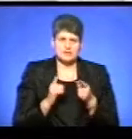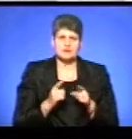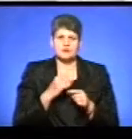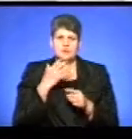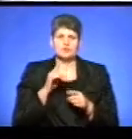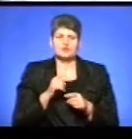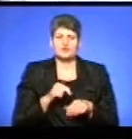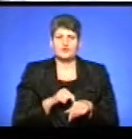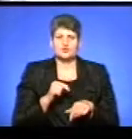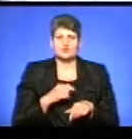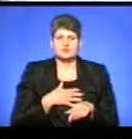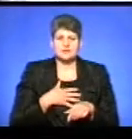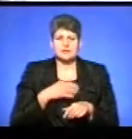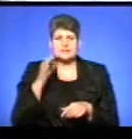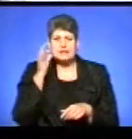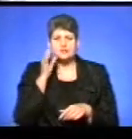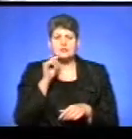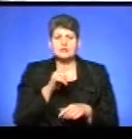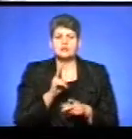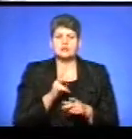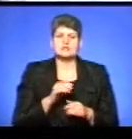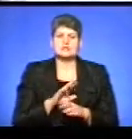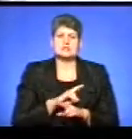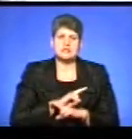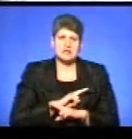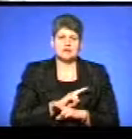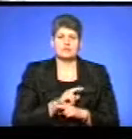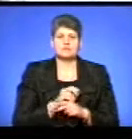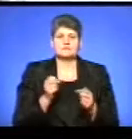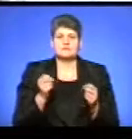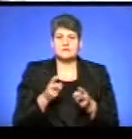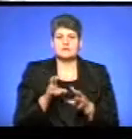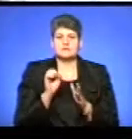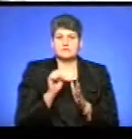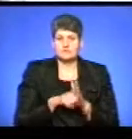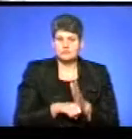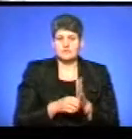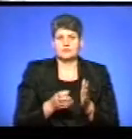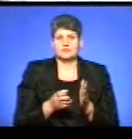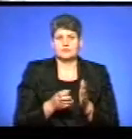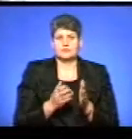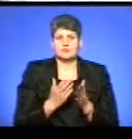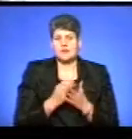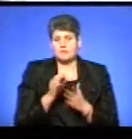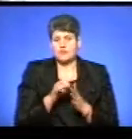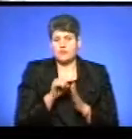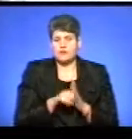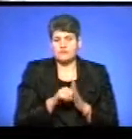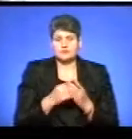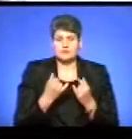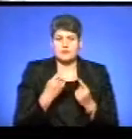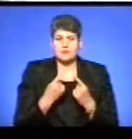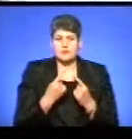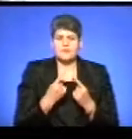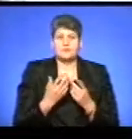відчути і пережити і згадувати тих, які загинули, яких свідомо вбили, бо йдеться про вбивство, а не про якусь